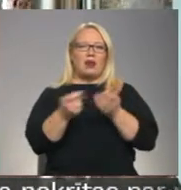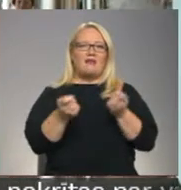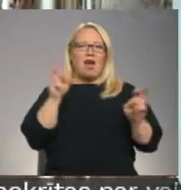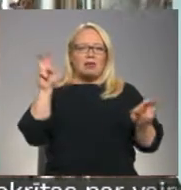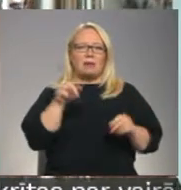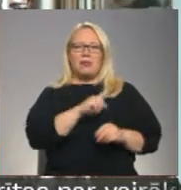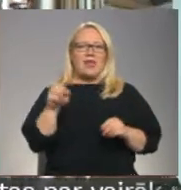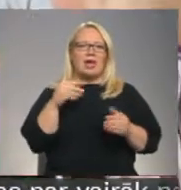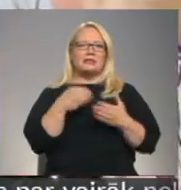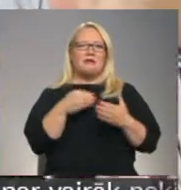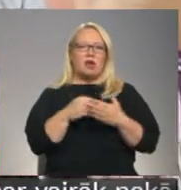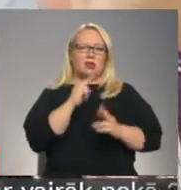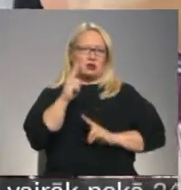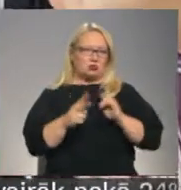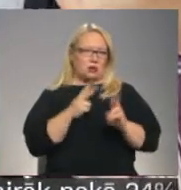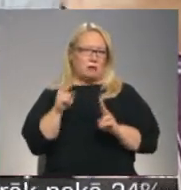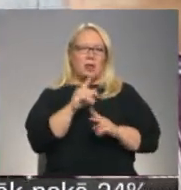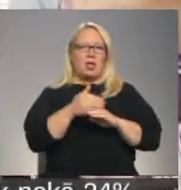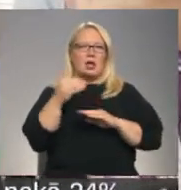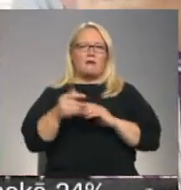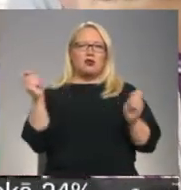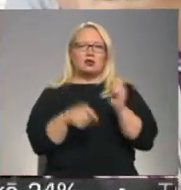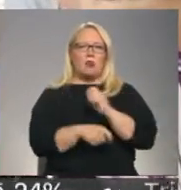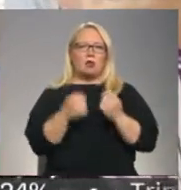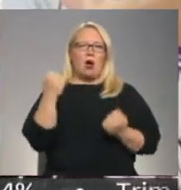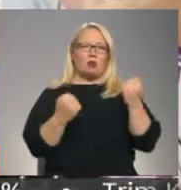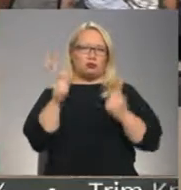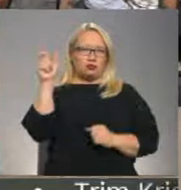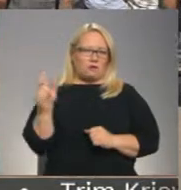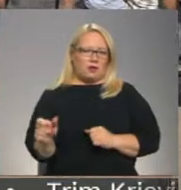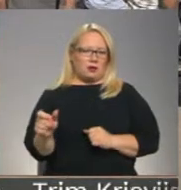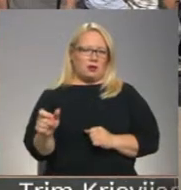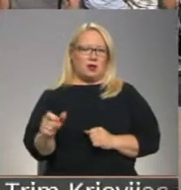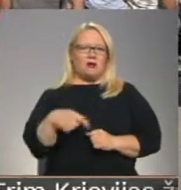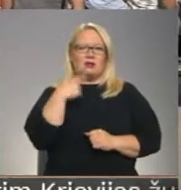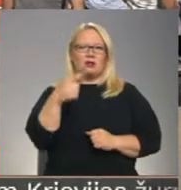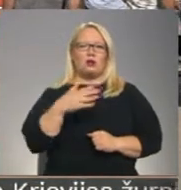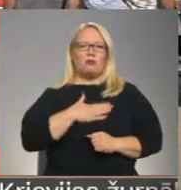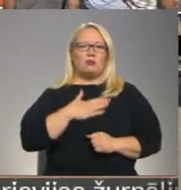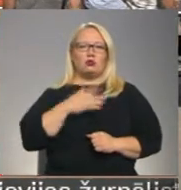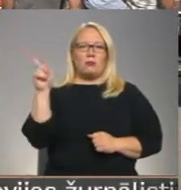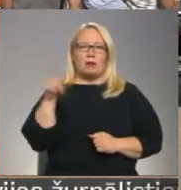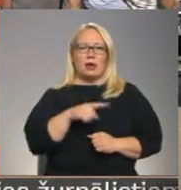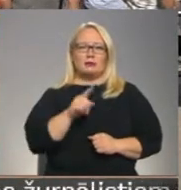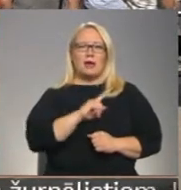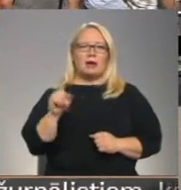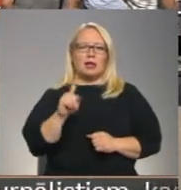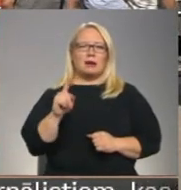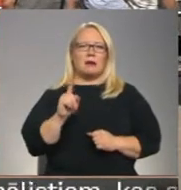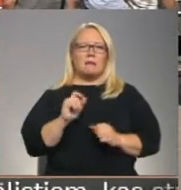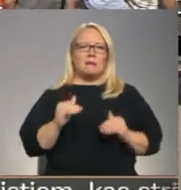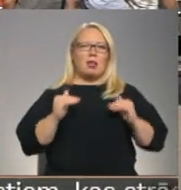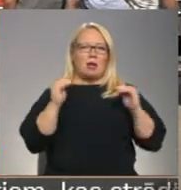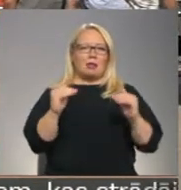neizvērtē pietiekumā apmērā, bet nekāvajoties soda autobusu vadītāju. Mūsu prasības ir palielināt garantēto darba algu,